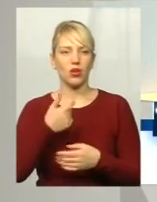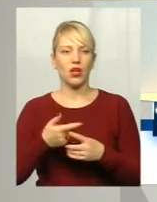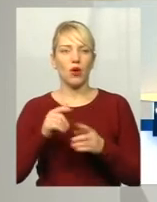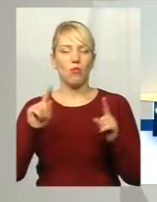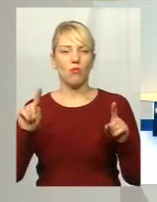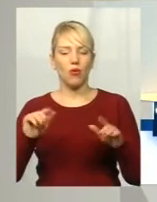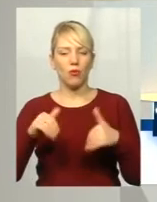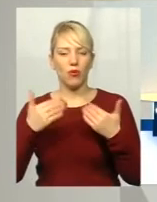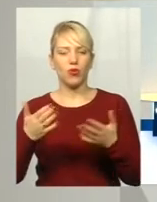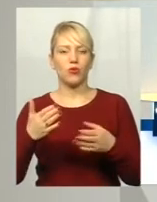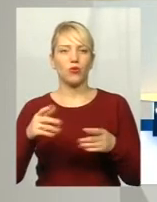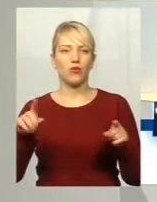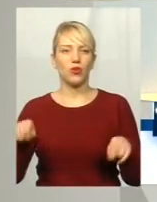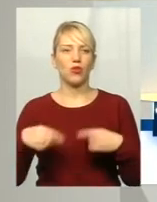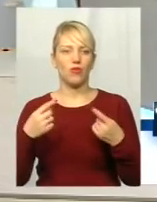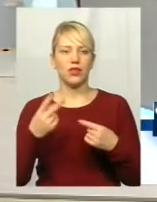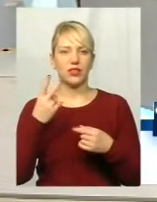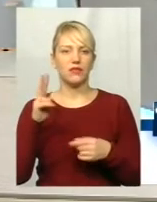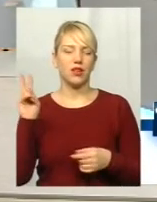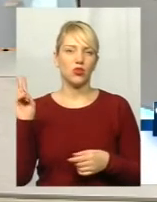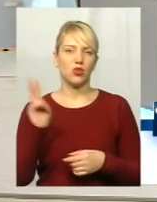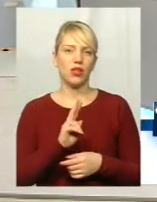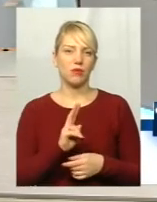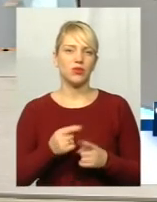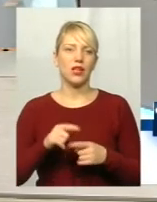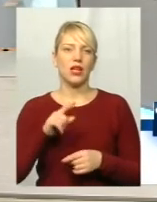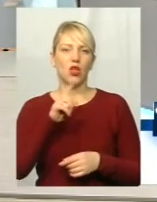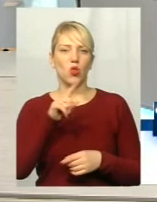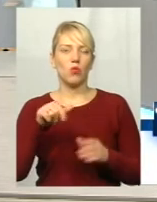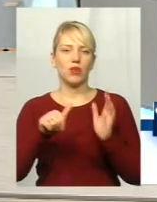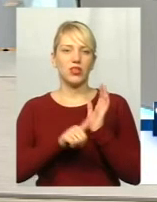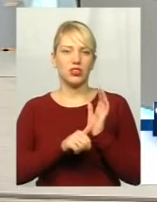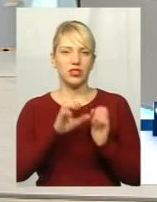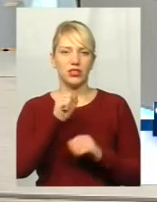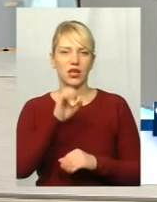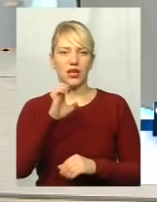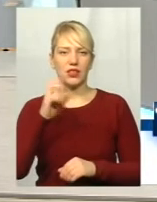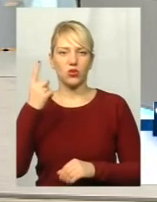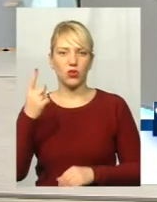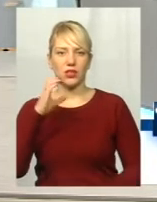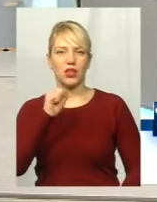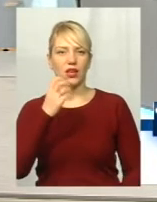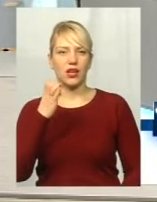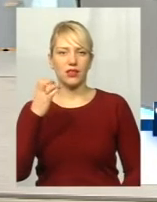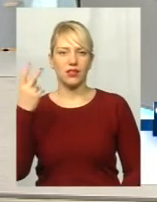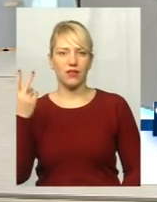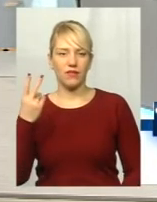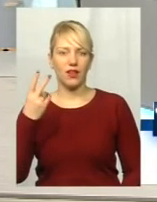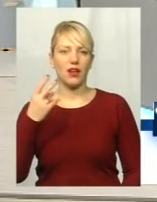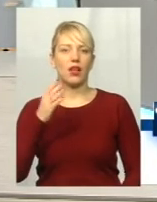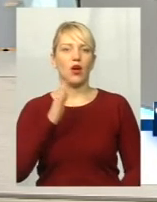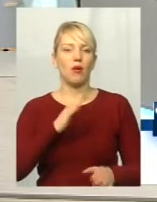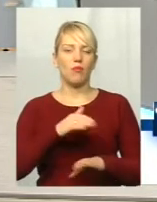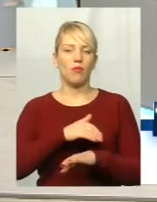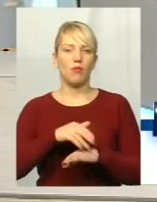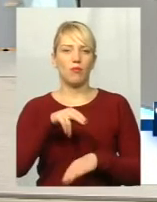тролейбусні маршрути за новою схемою руху. А саме тролейбусний маршрут номер 6. Це автостанція 1, автостанція 2, проспект Миру, Бандери, Кам'янецька,